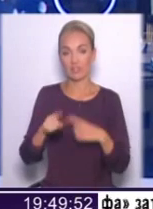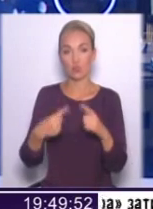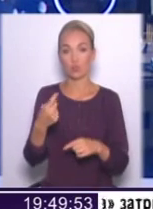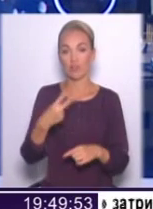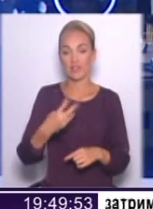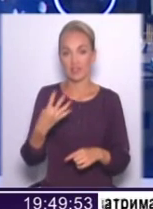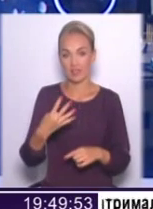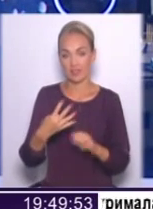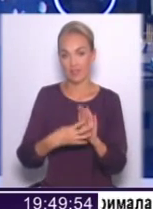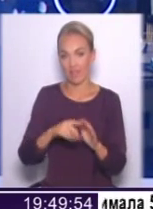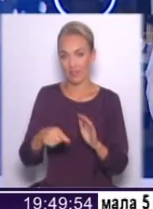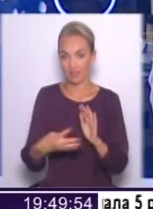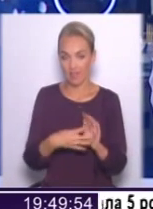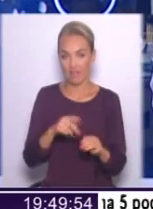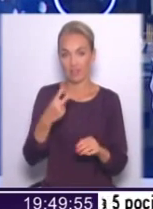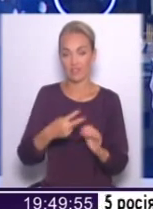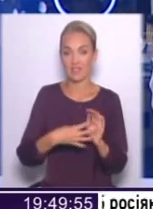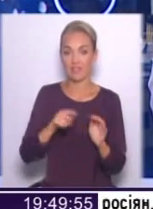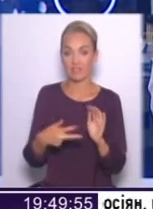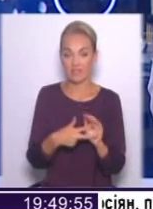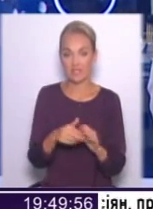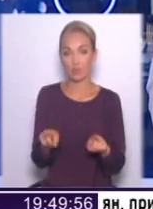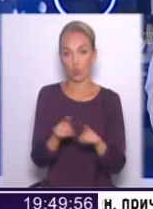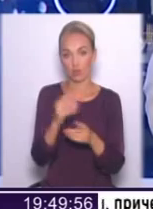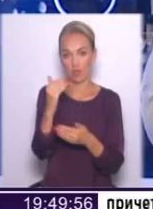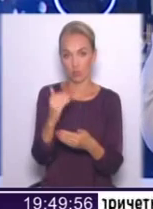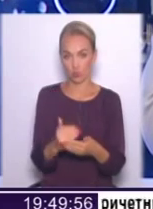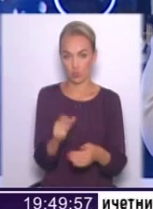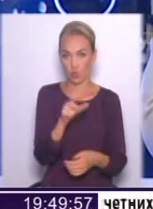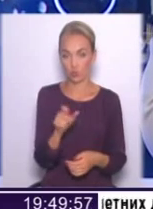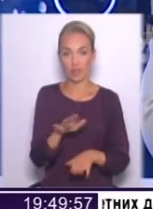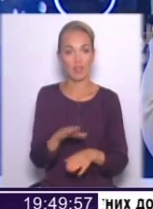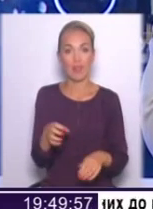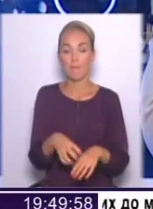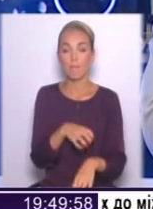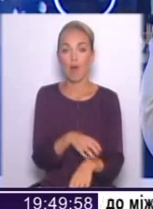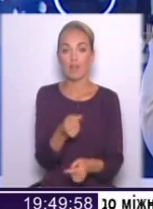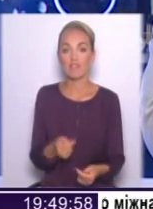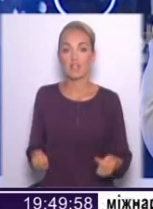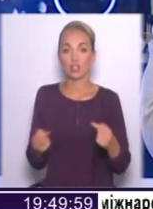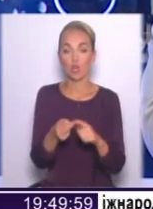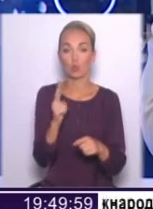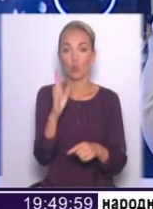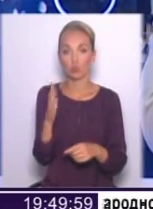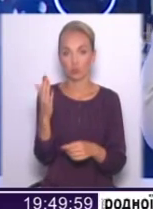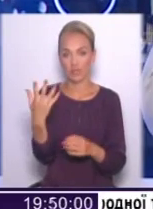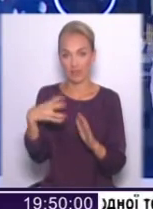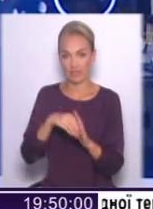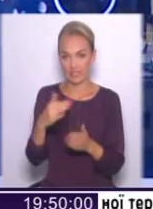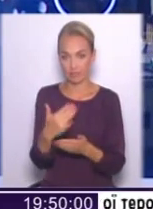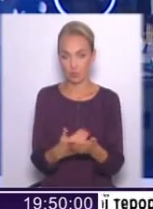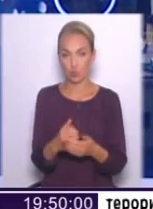,9%, потім 29,8%. І от, відповідно, отак от ранжуються люди. Тобто, не партія визначає, хто буде в списку, а